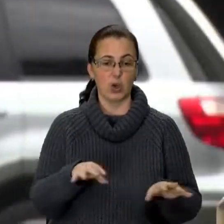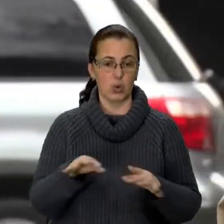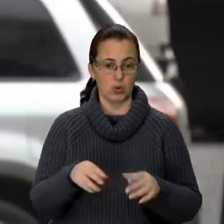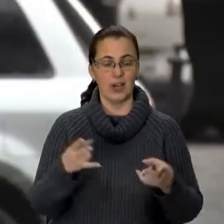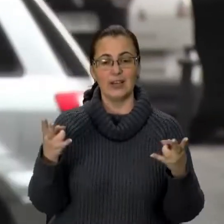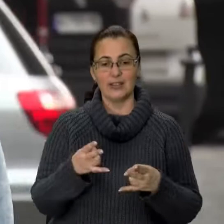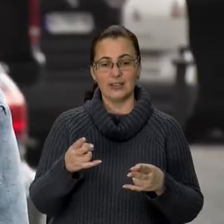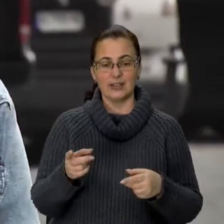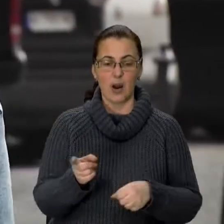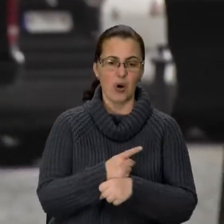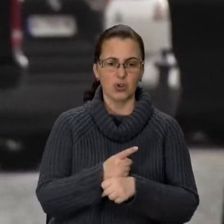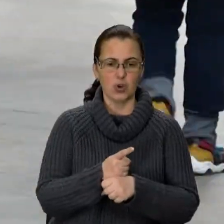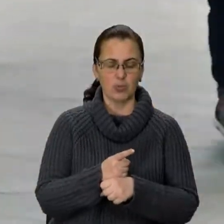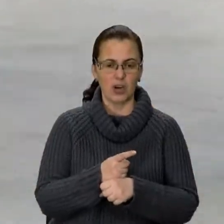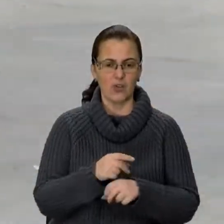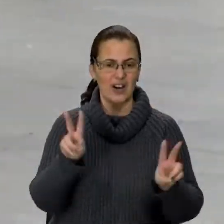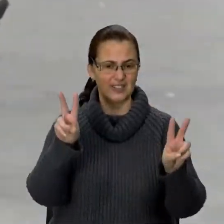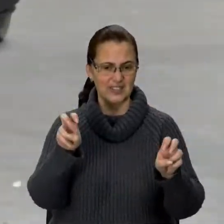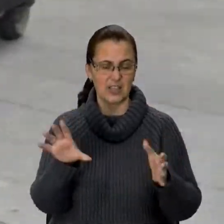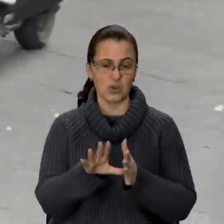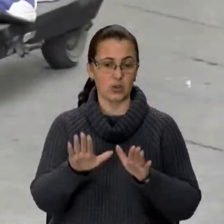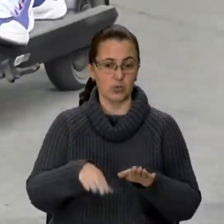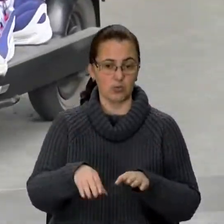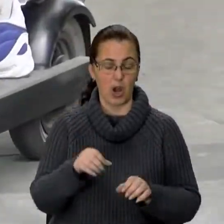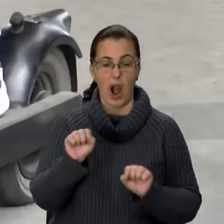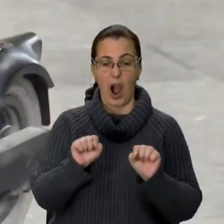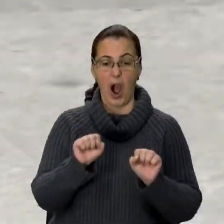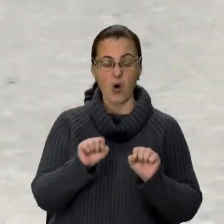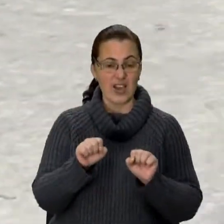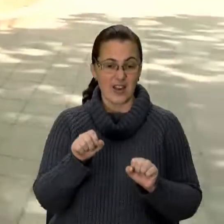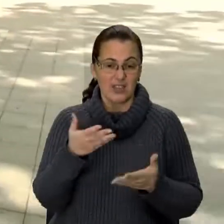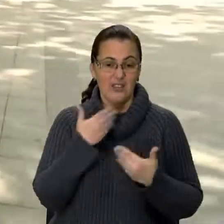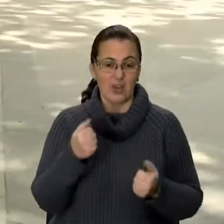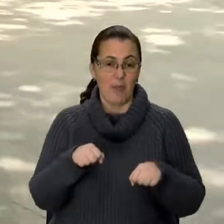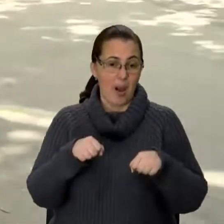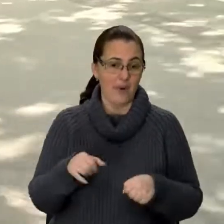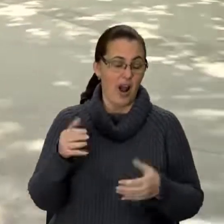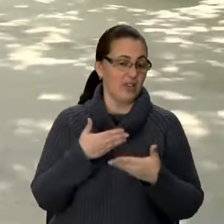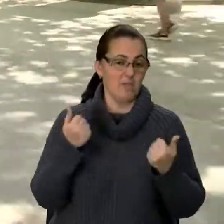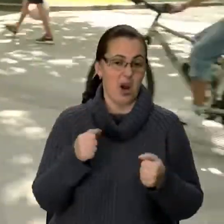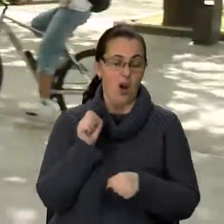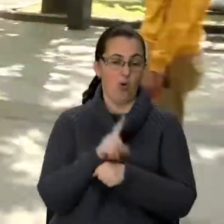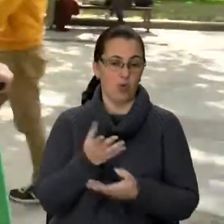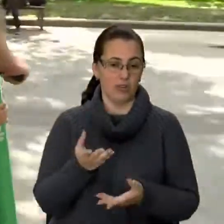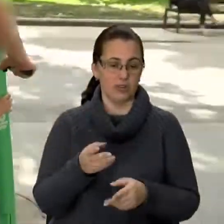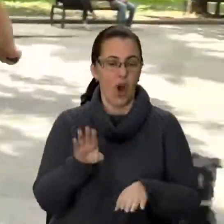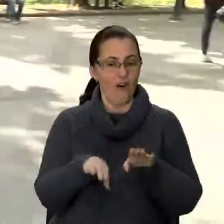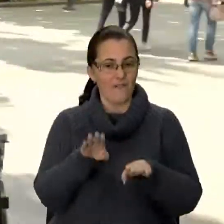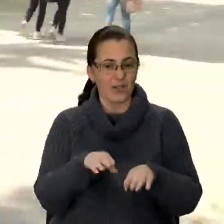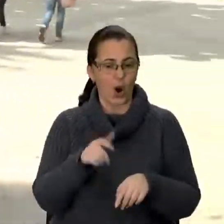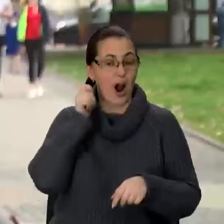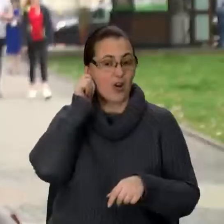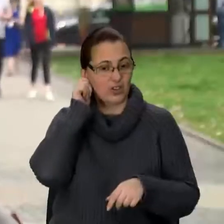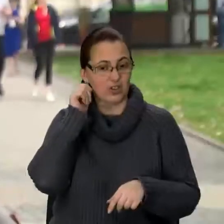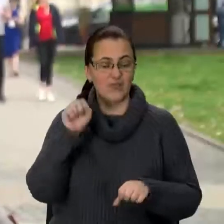врегулювати статус електросамокатів, бо у водіїв немає ані прав, ані обов'язків. А також врахувати питання віку користувачів і